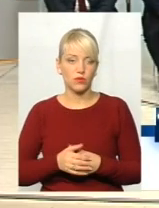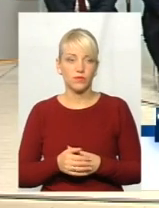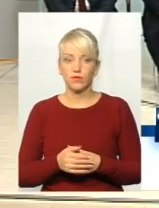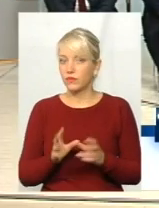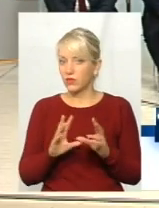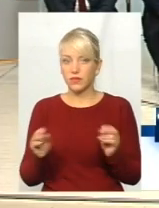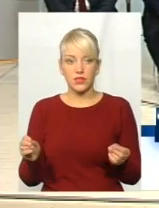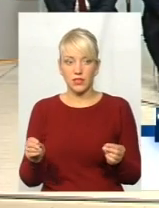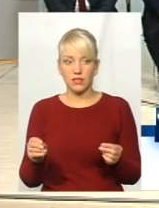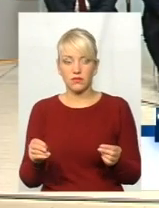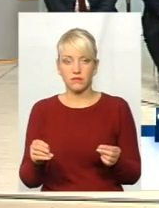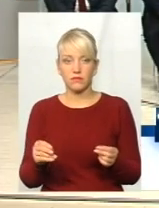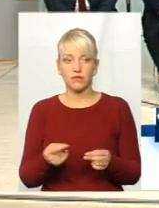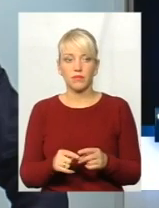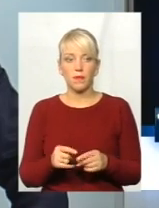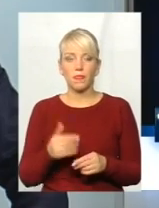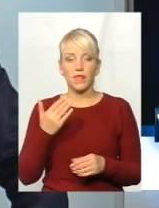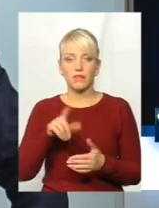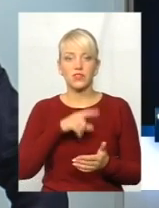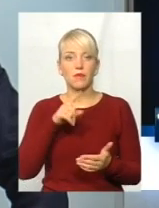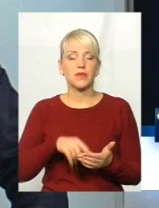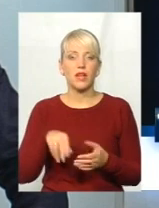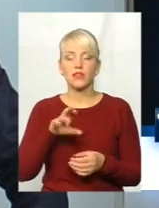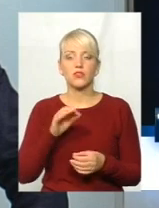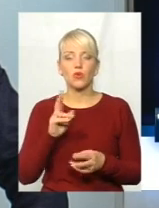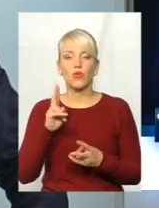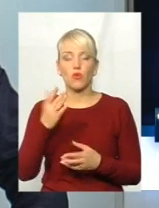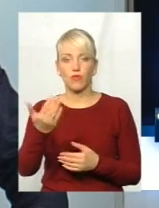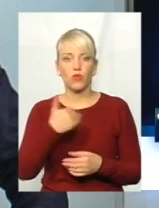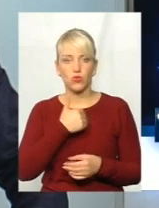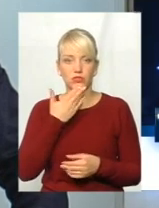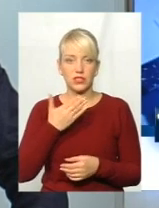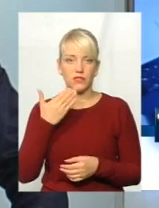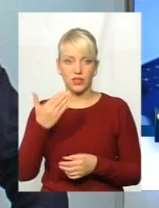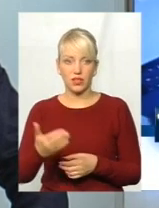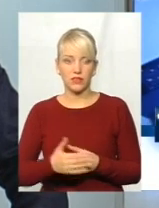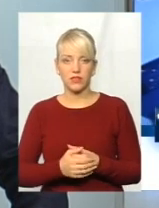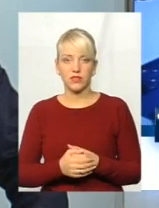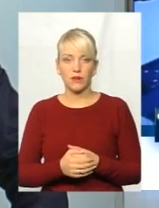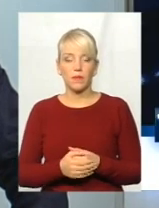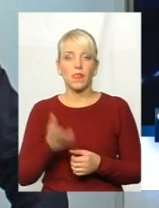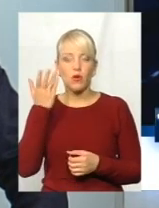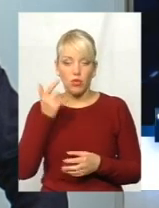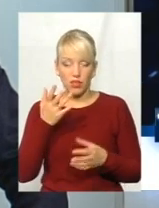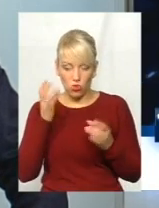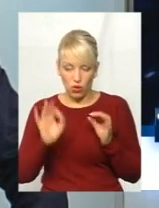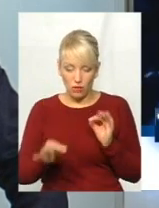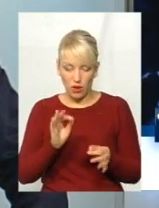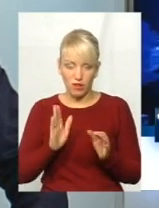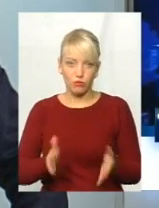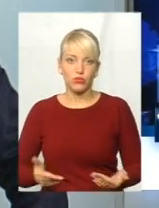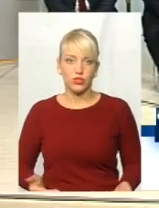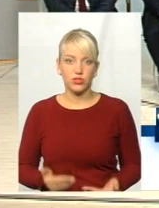все. Ваше запитання, до кого звертатися? Може, комусь буде, воно нормальне життя?